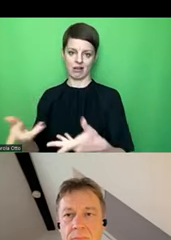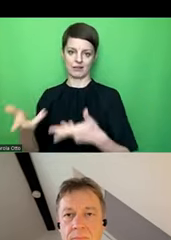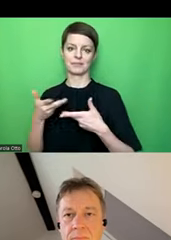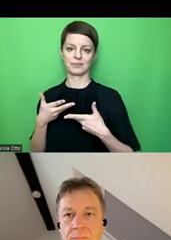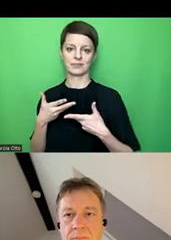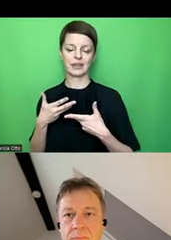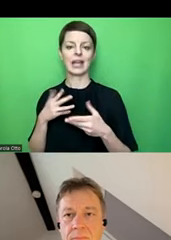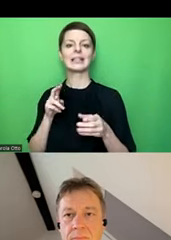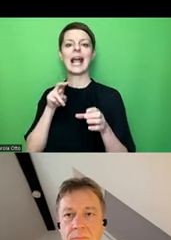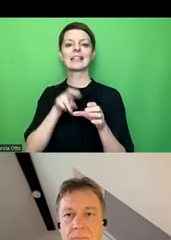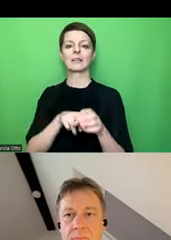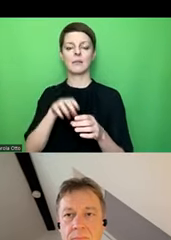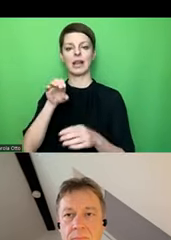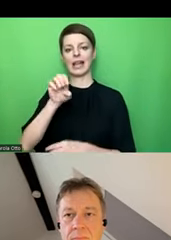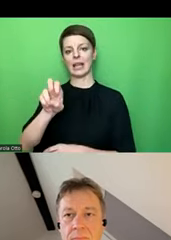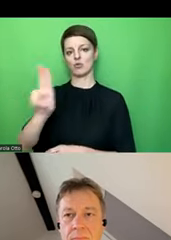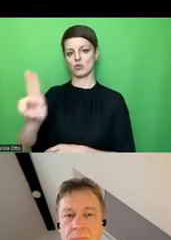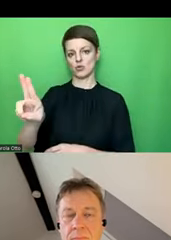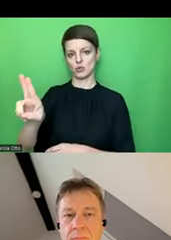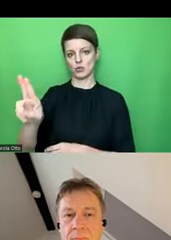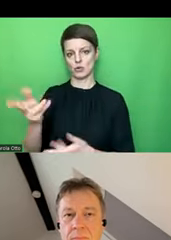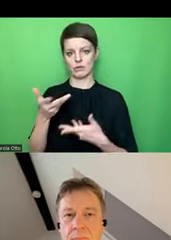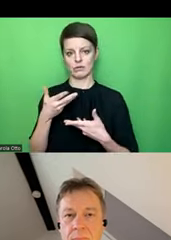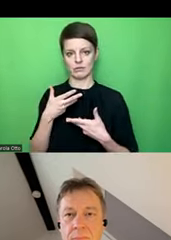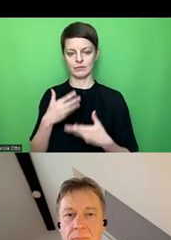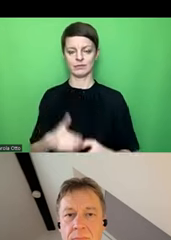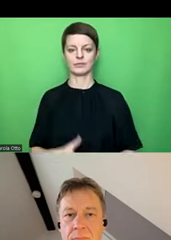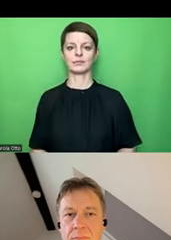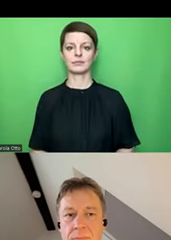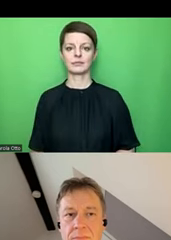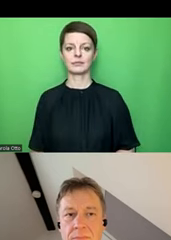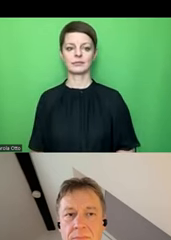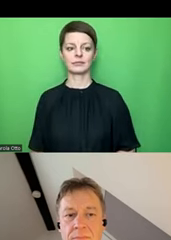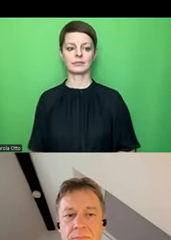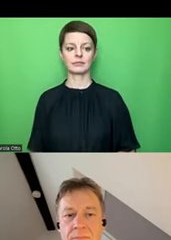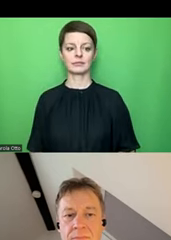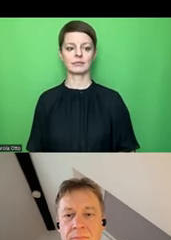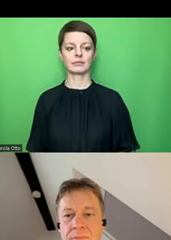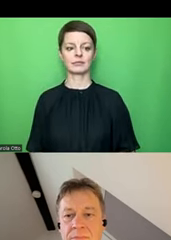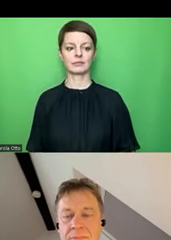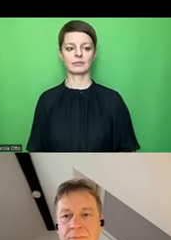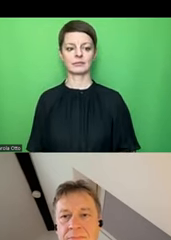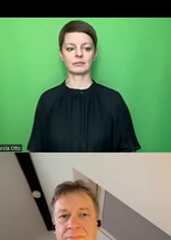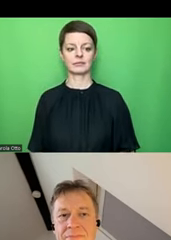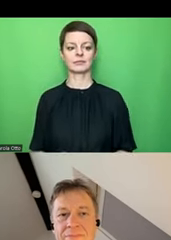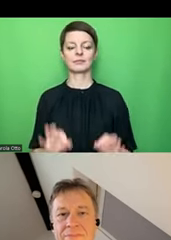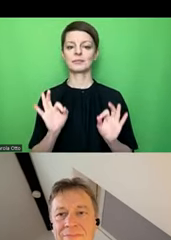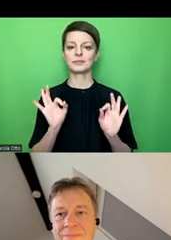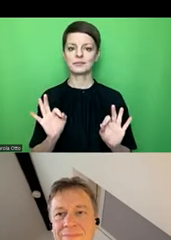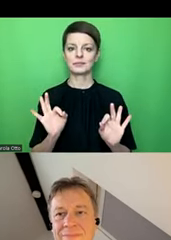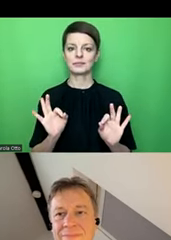Accessible EU Ihnen ausgestellt wird, dann am Ende zukommen wird. Gut, insofern vielen Dank